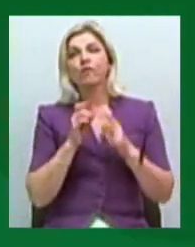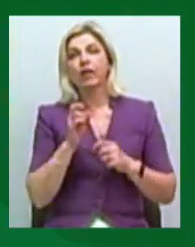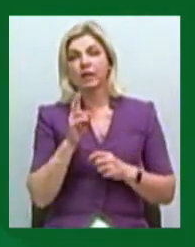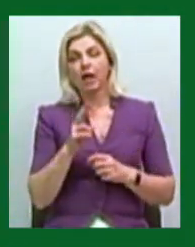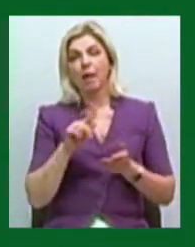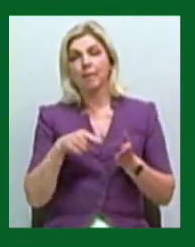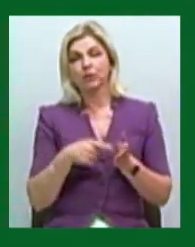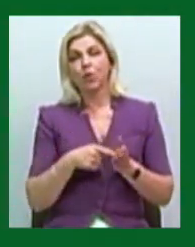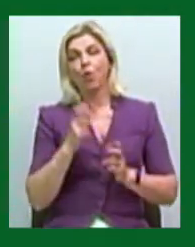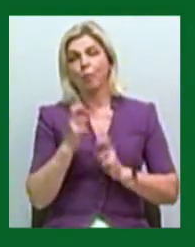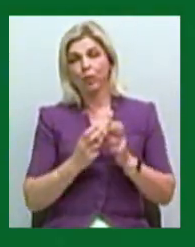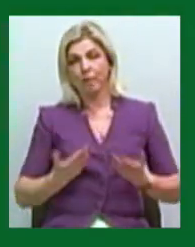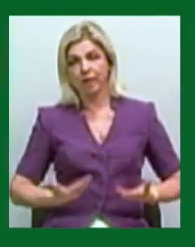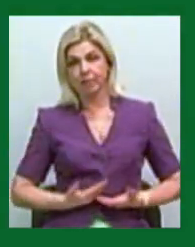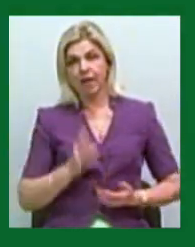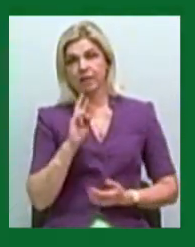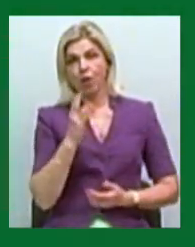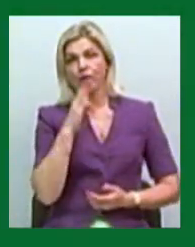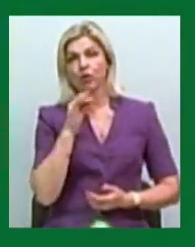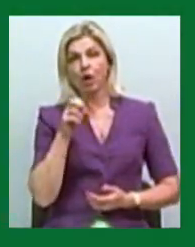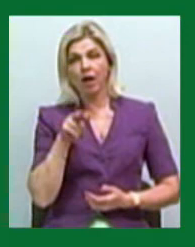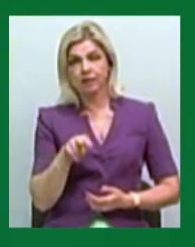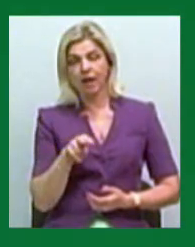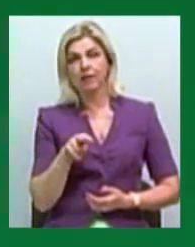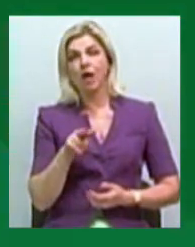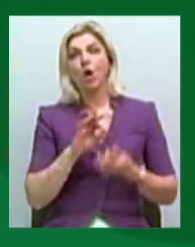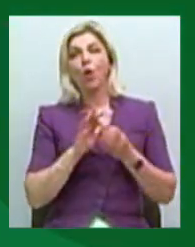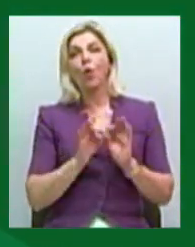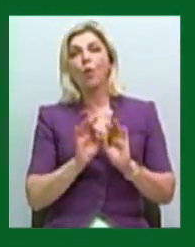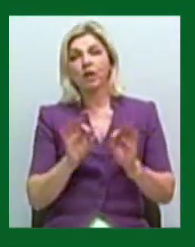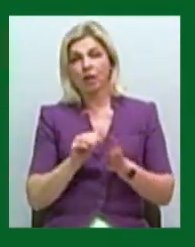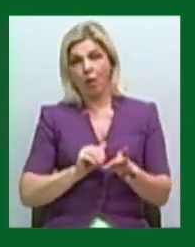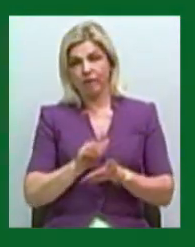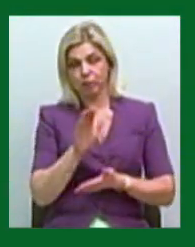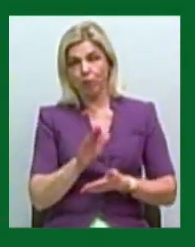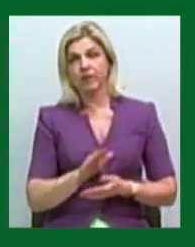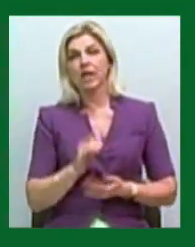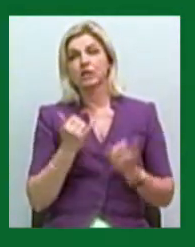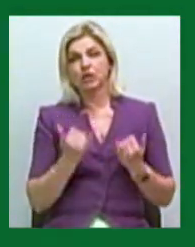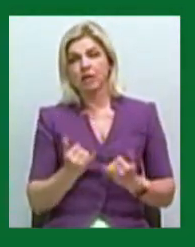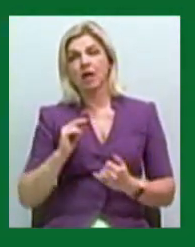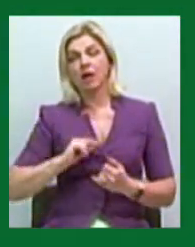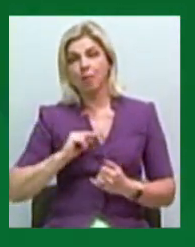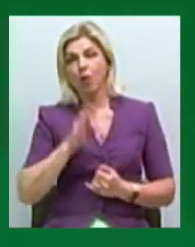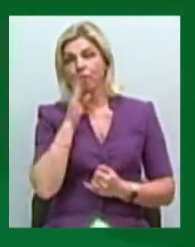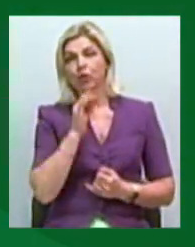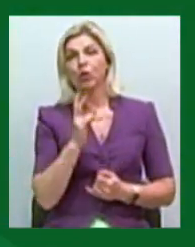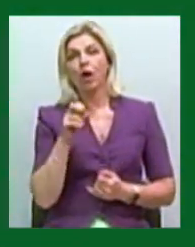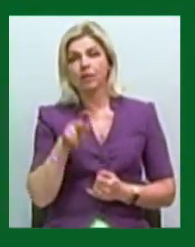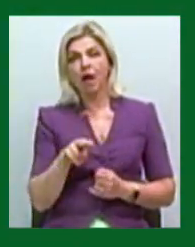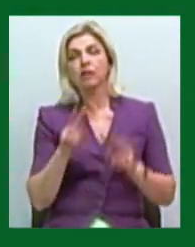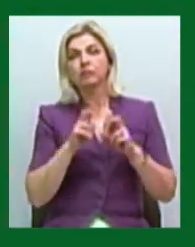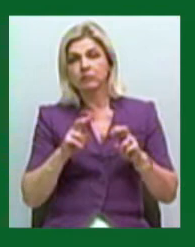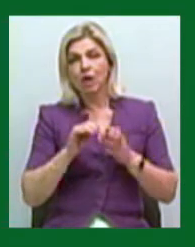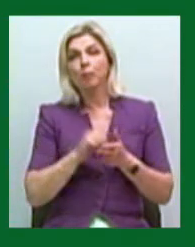комунального підприємства «Миколаївводоканал» Ірина Крісанова коментувати відмовилася. Зараз співробітники «Водоканалу» з'ясовують